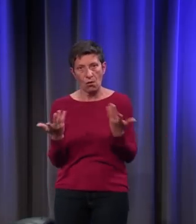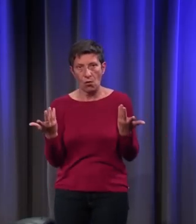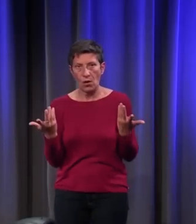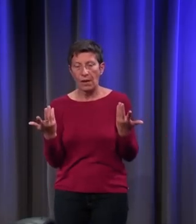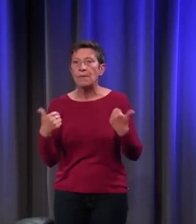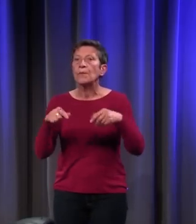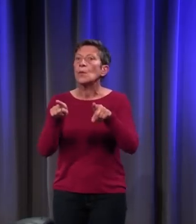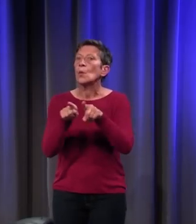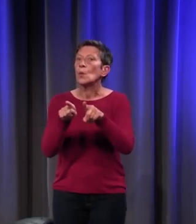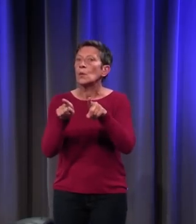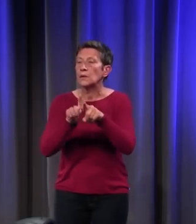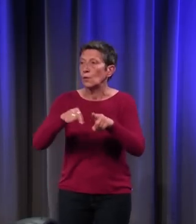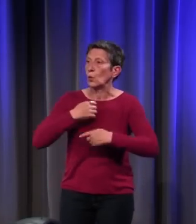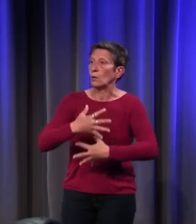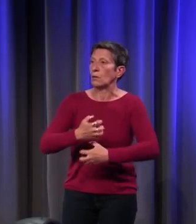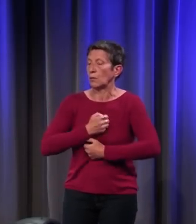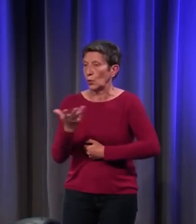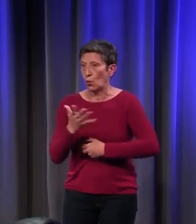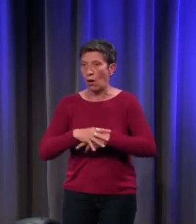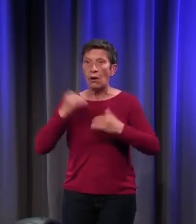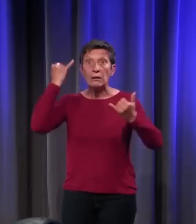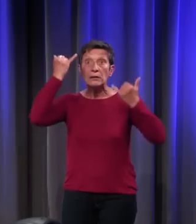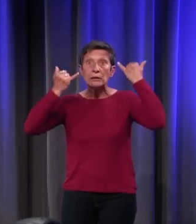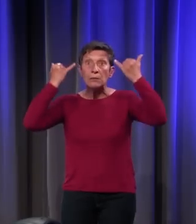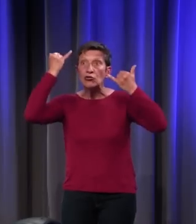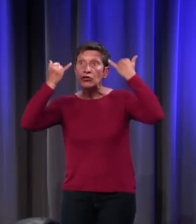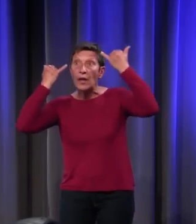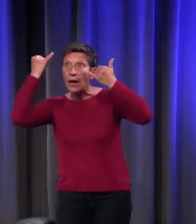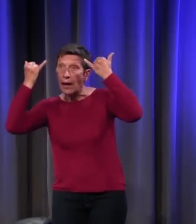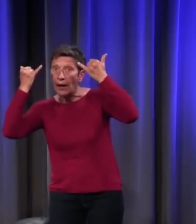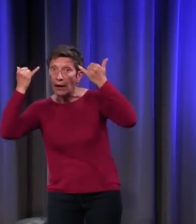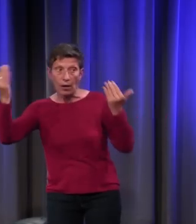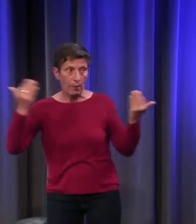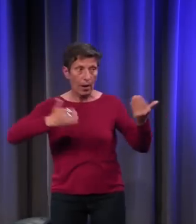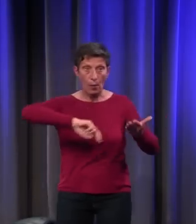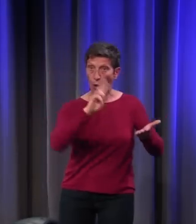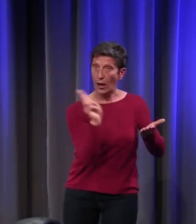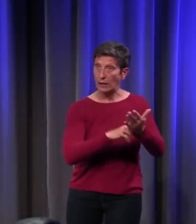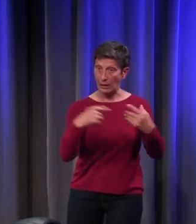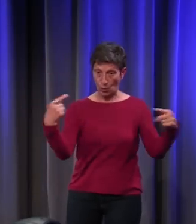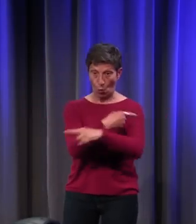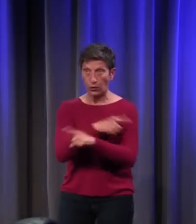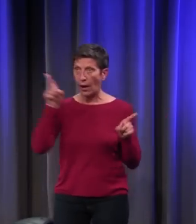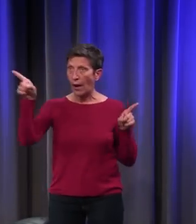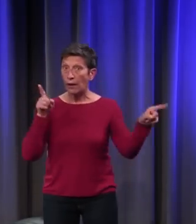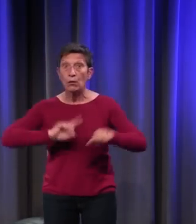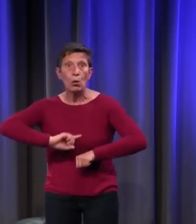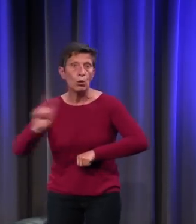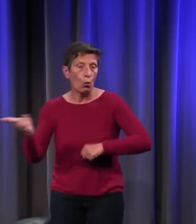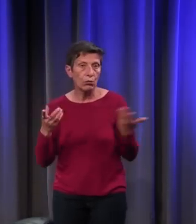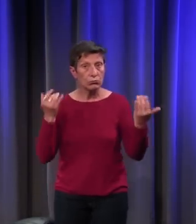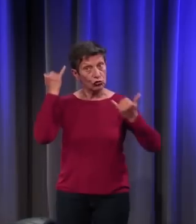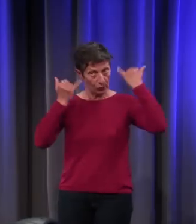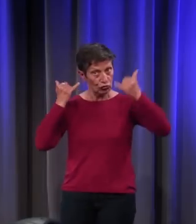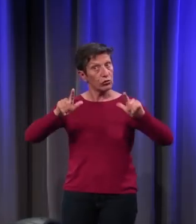l'imaginaire, ça n'est pas le contraire de la réalité. L'imaginaire, ça existe.